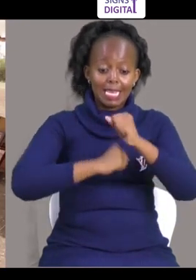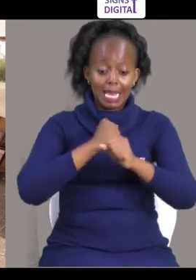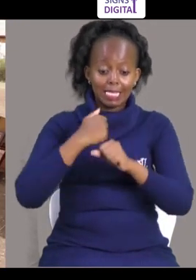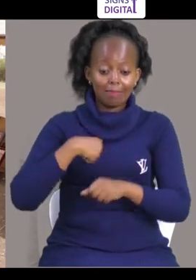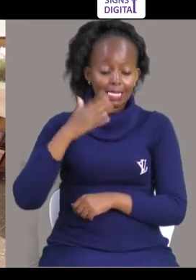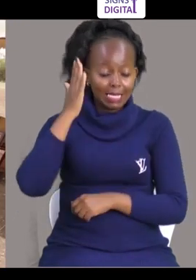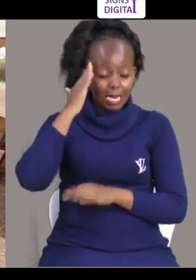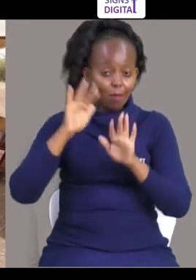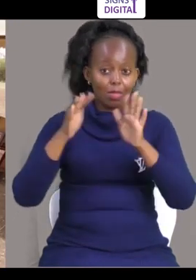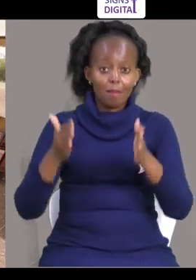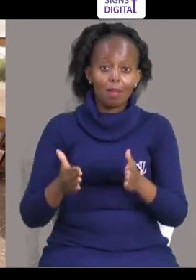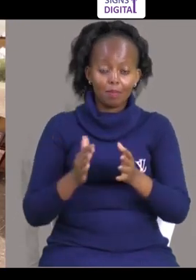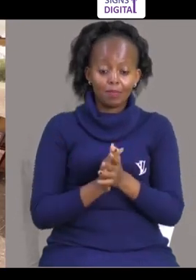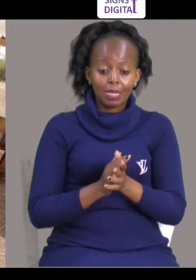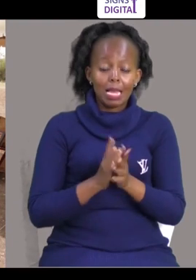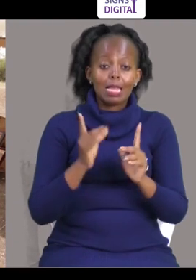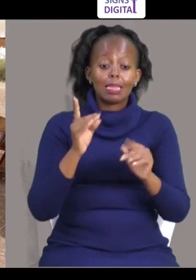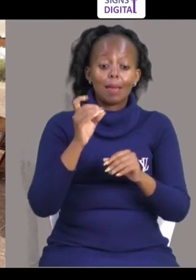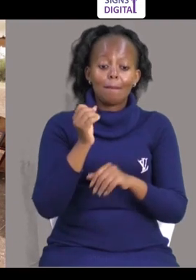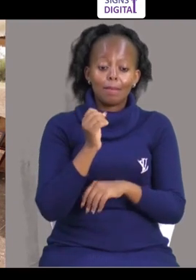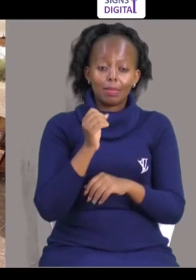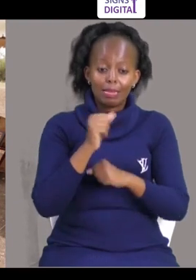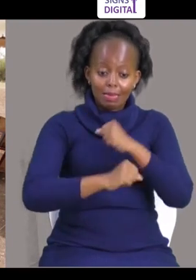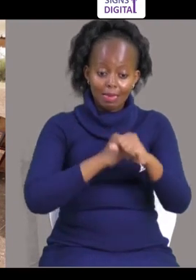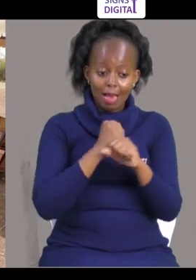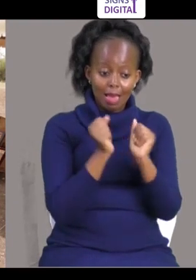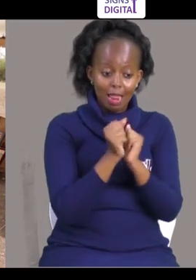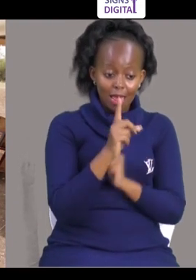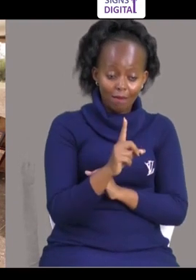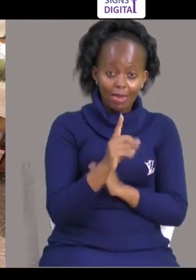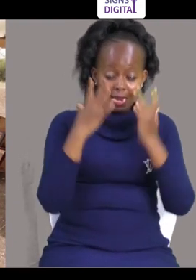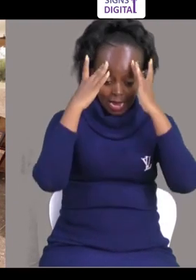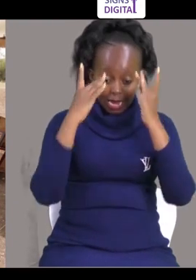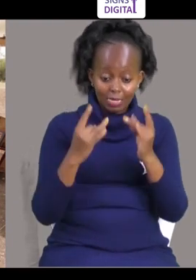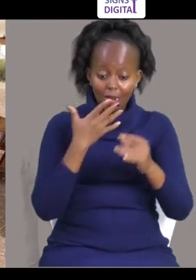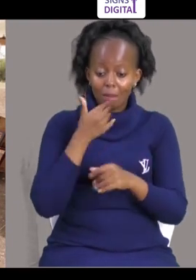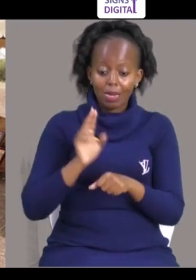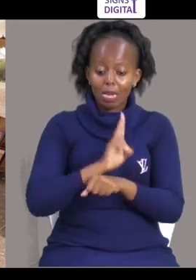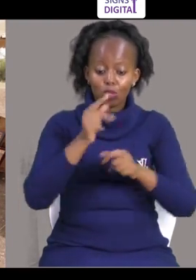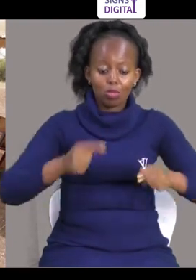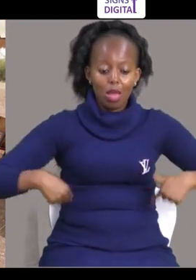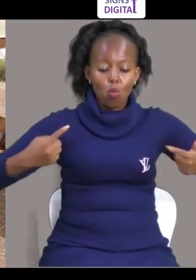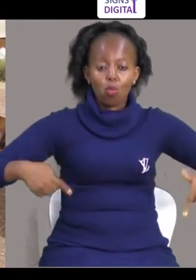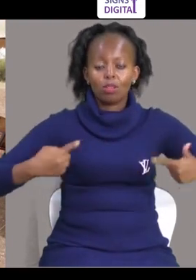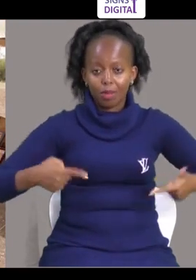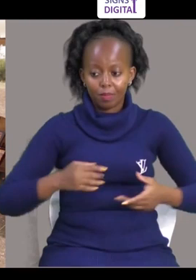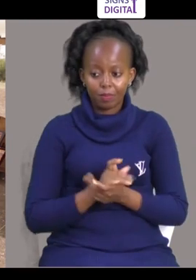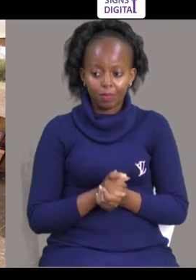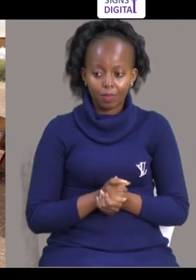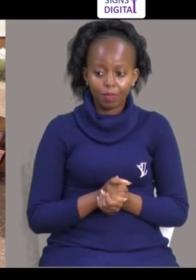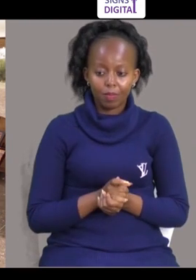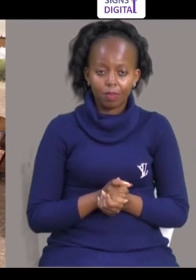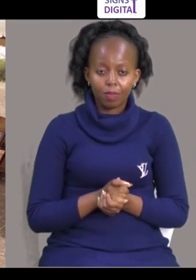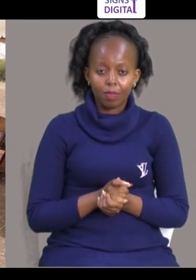nilikamia kumi kwa kitada Mwaka kumi na moja, nikasema sitashida hapo Nikana tebea na hili